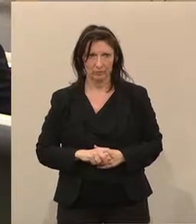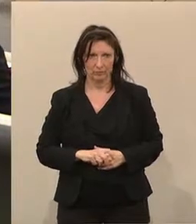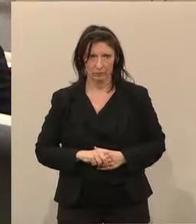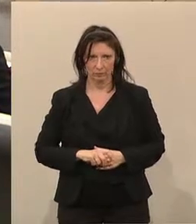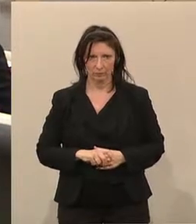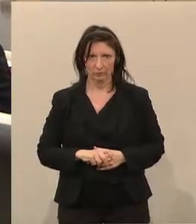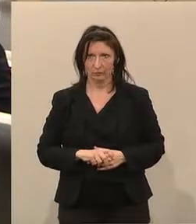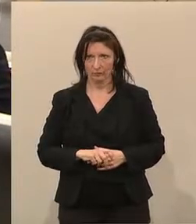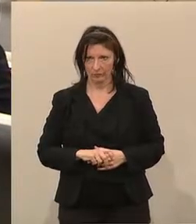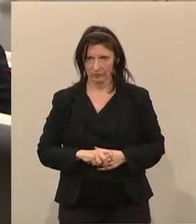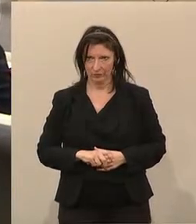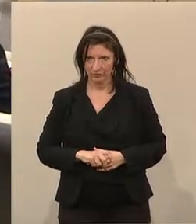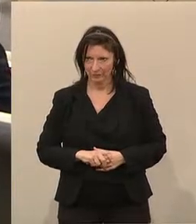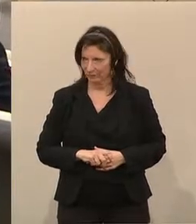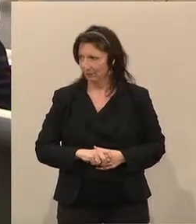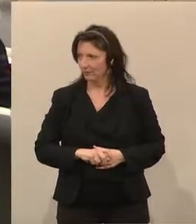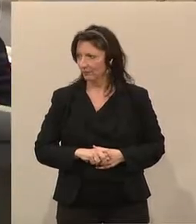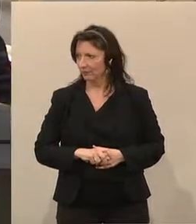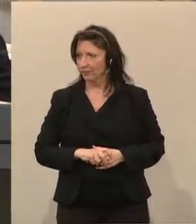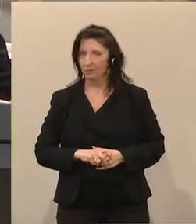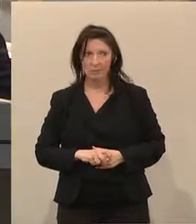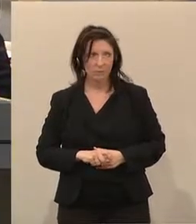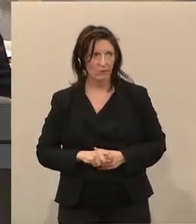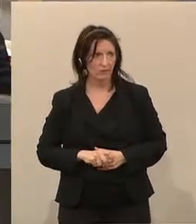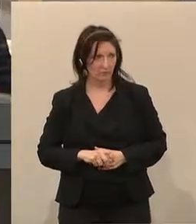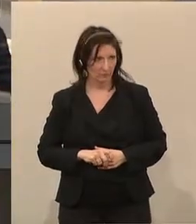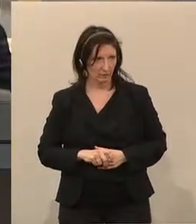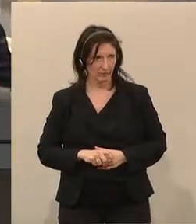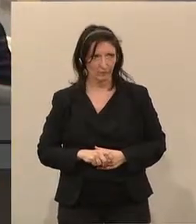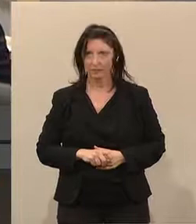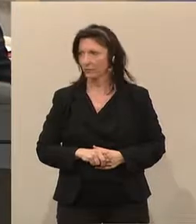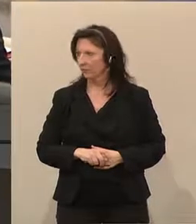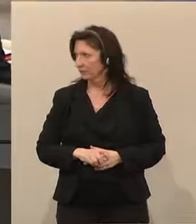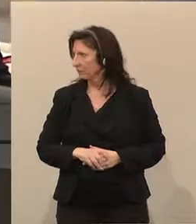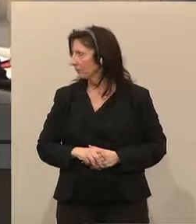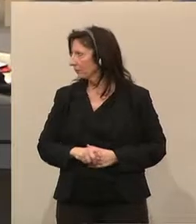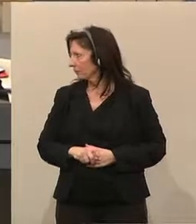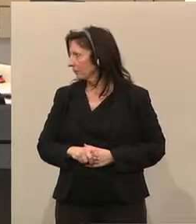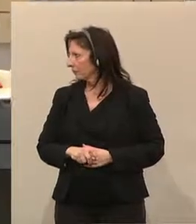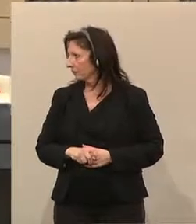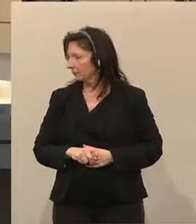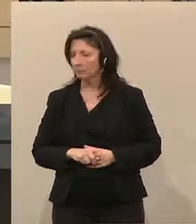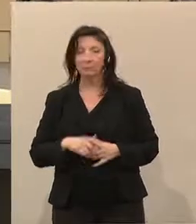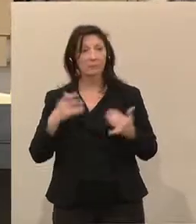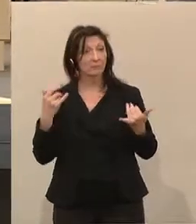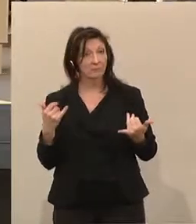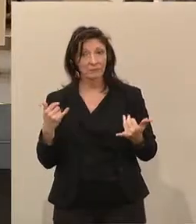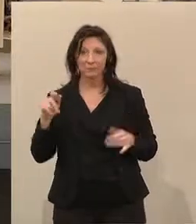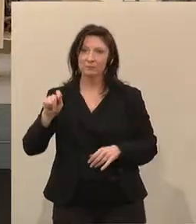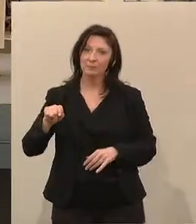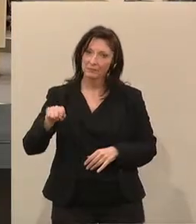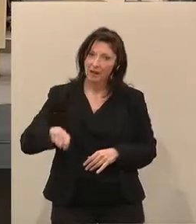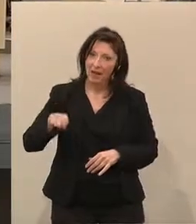Sandra Wassermann von der FPÖ hebt die Steigerung der Wettbewerbsfähigkeit durch die Senkung der Mehrwertsteuer auf